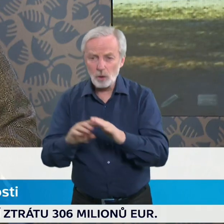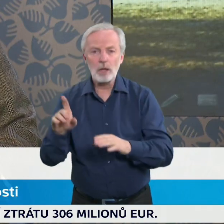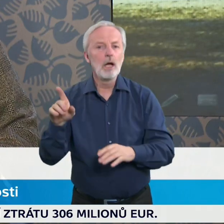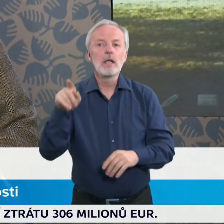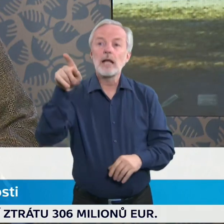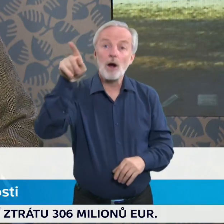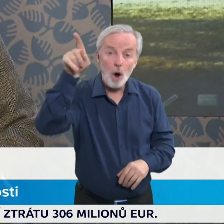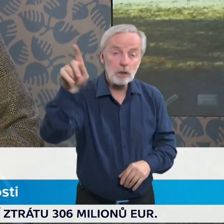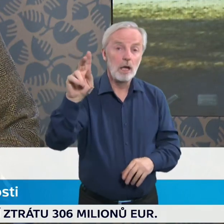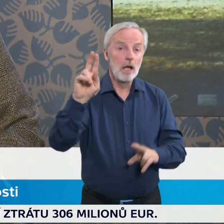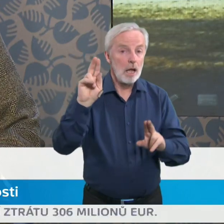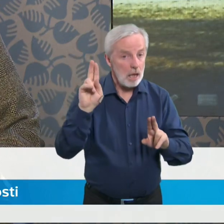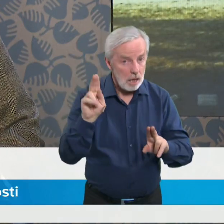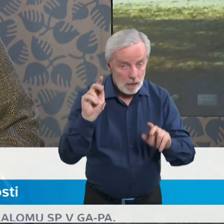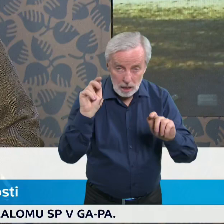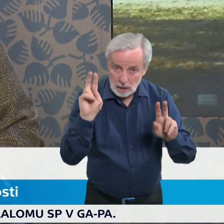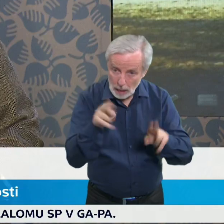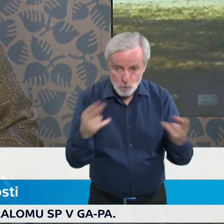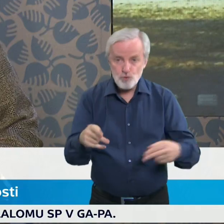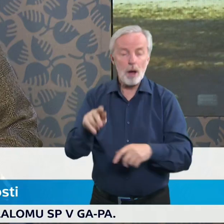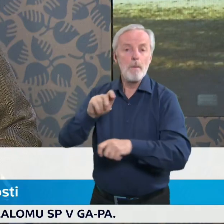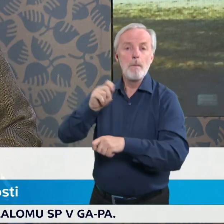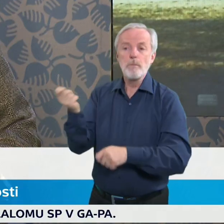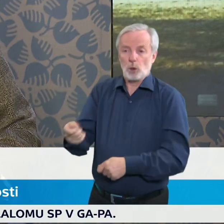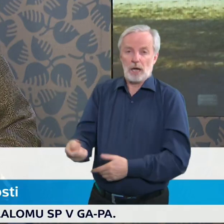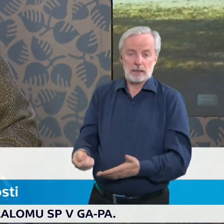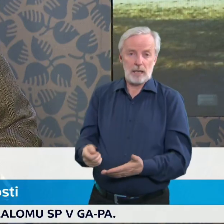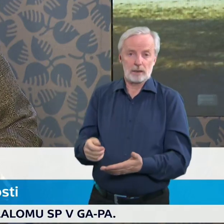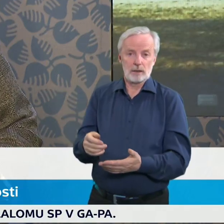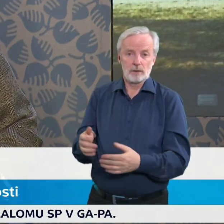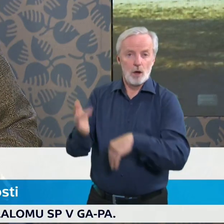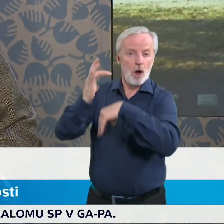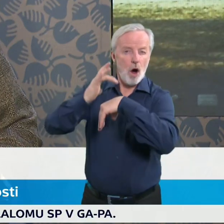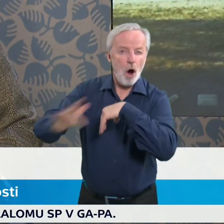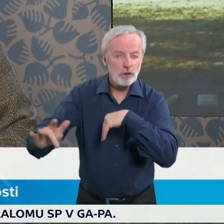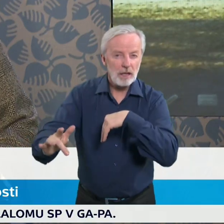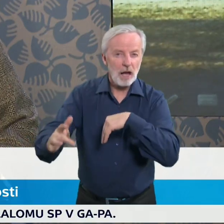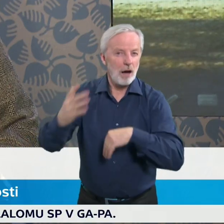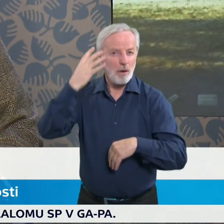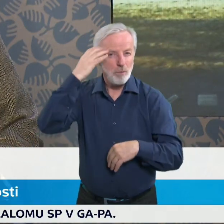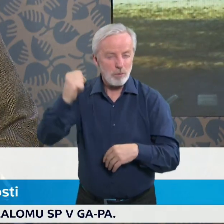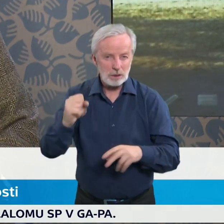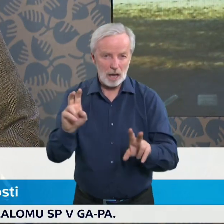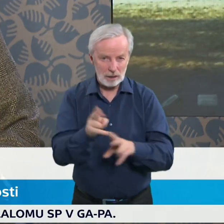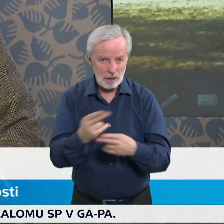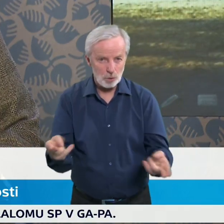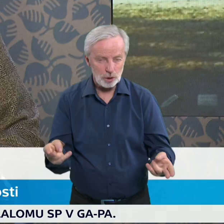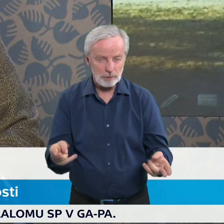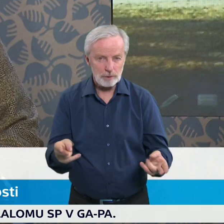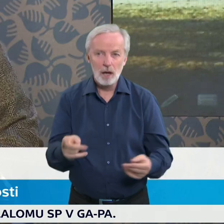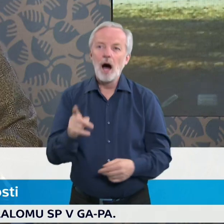a povinnost pro povinné subjekty zavést vnitřní oznamovací systém a další